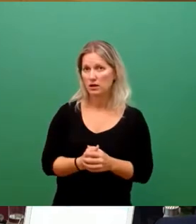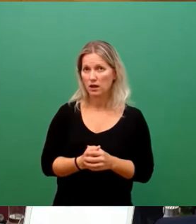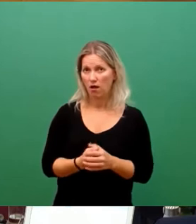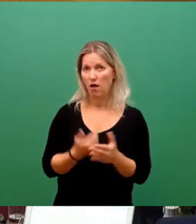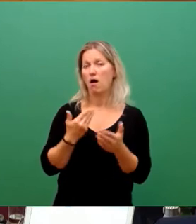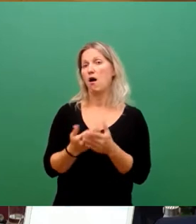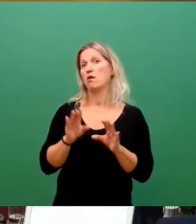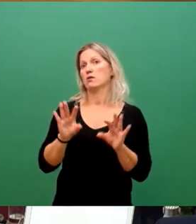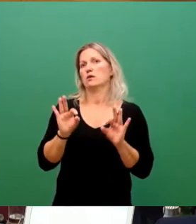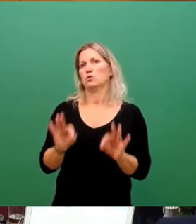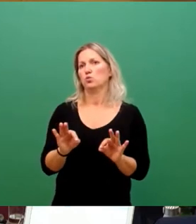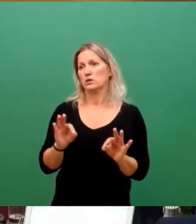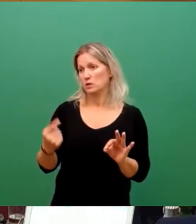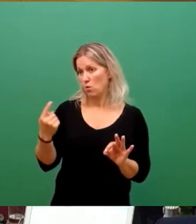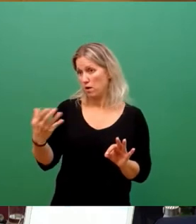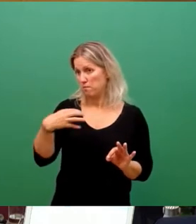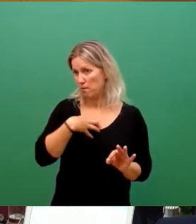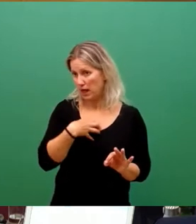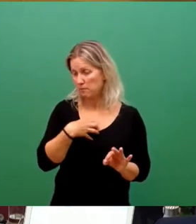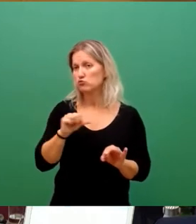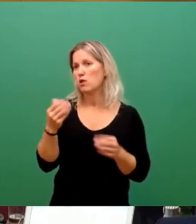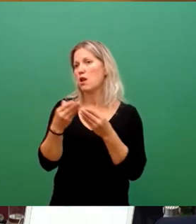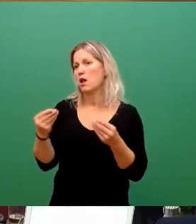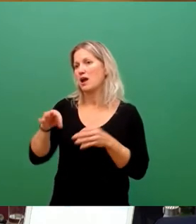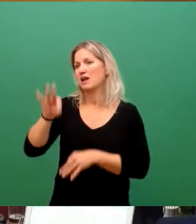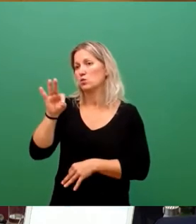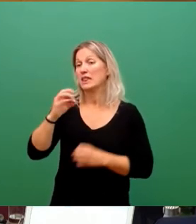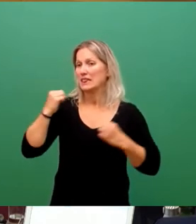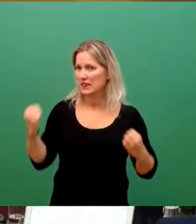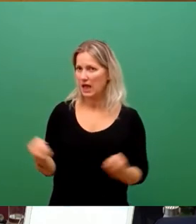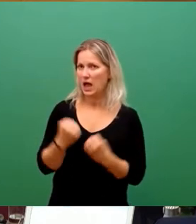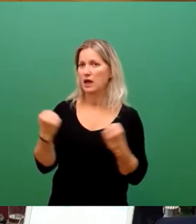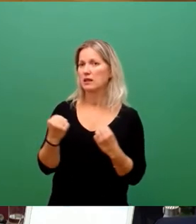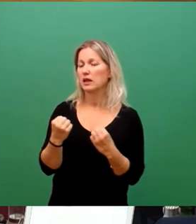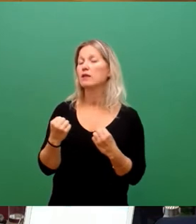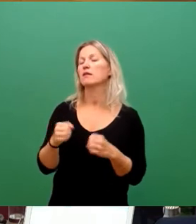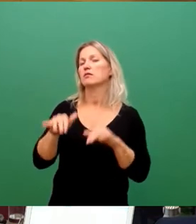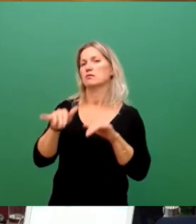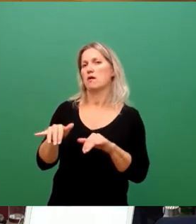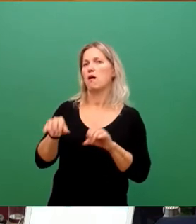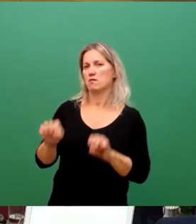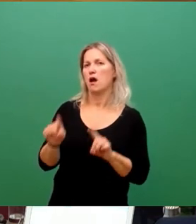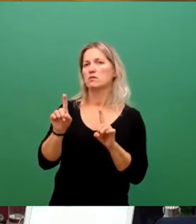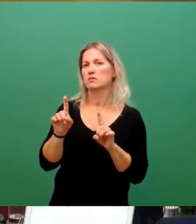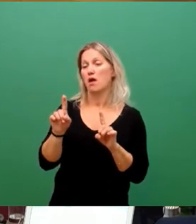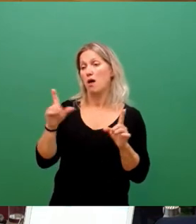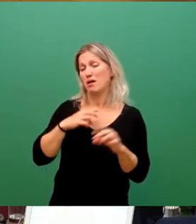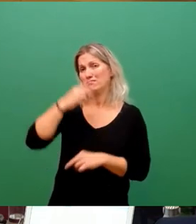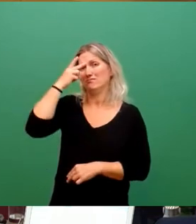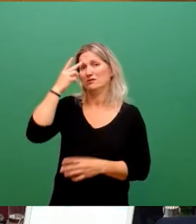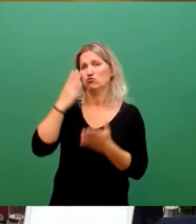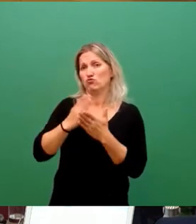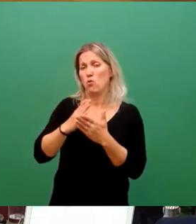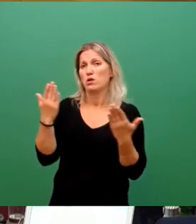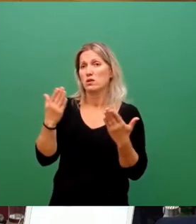bei dem Problem, dass zumindest die Trainingsmöglichkeiten jetzt erstmal abgesichert sind. Verständlicherweise sind die